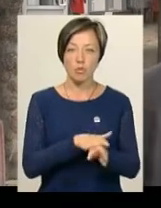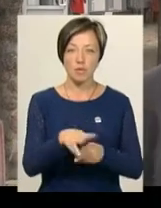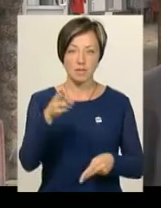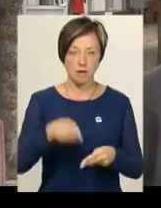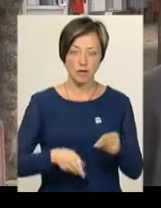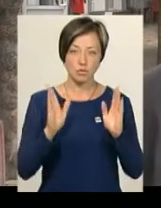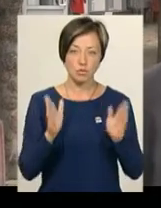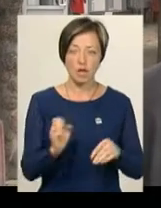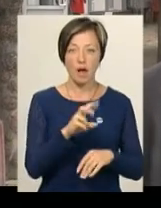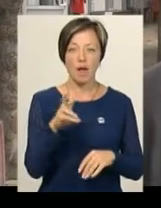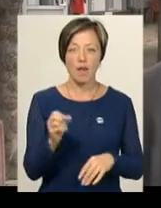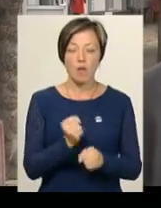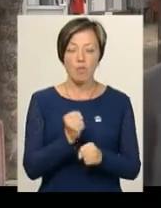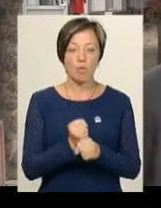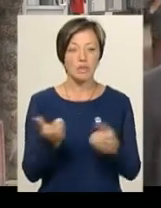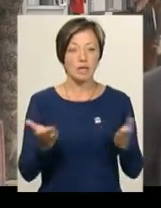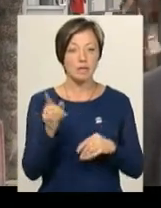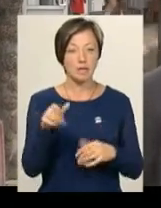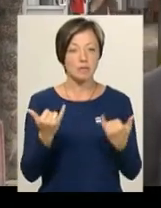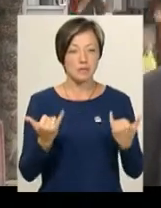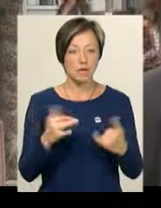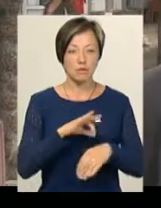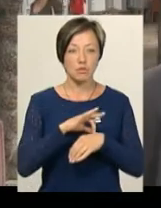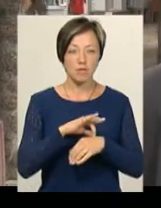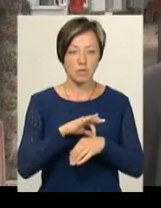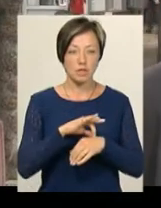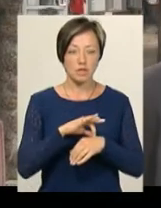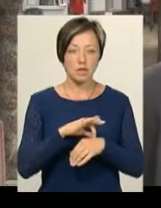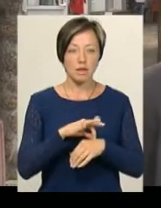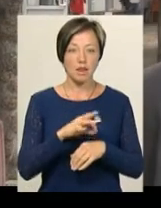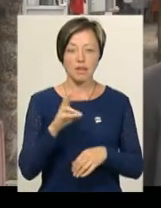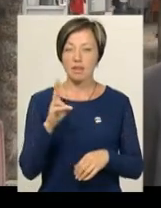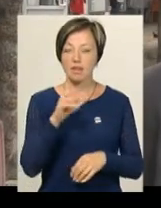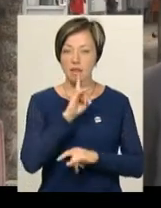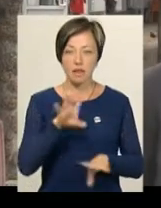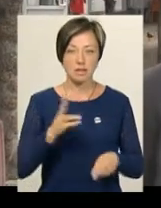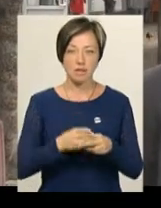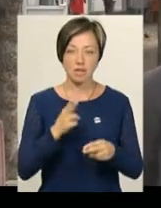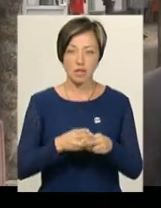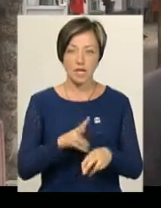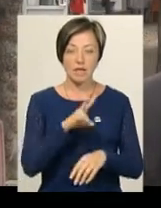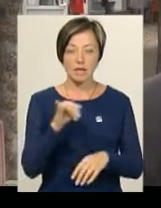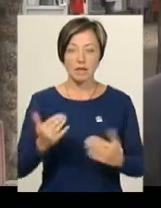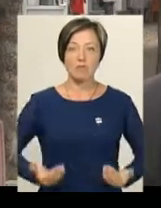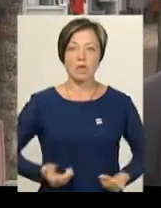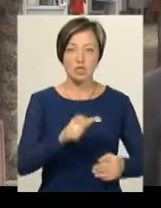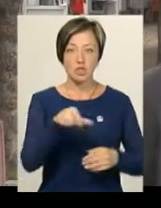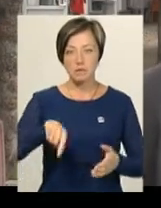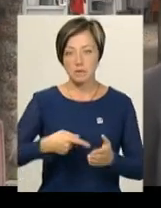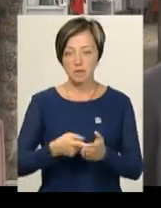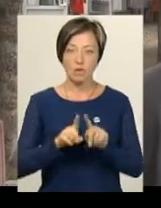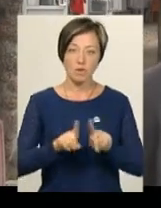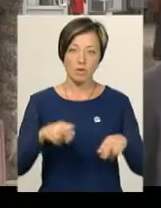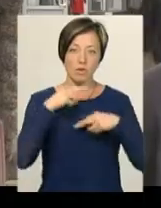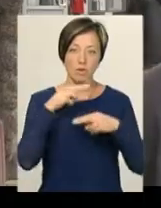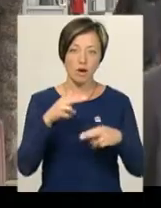закінчені. Але ті роботи, які там наразі проводяться, вони не заважатимуть ні мешканцям міста, особливо,